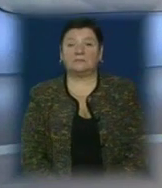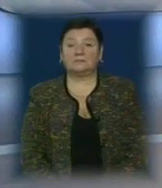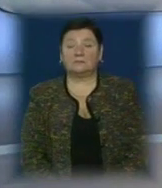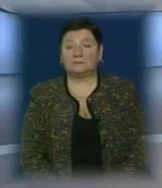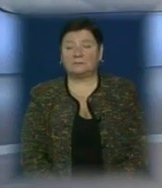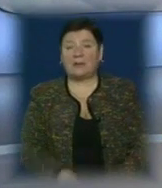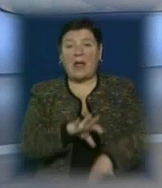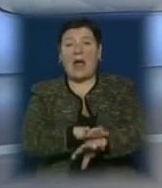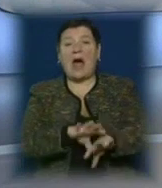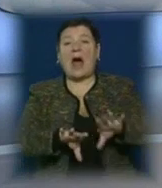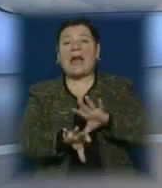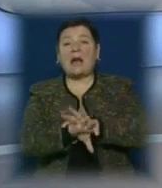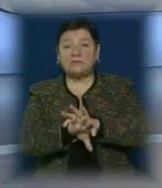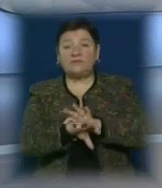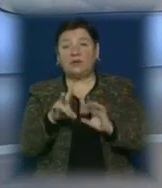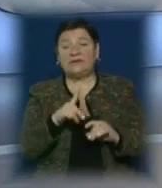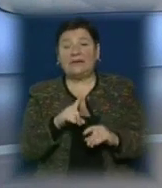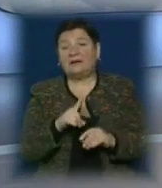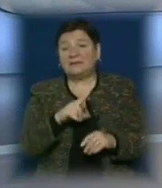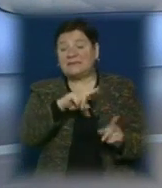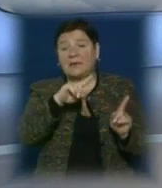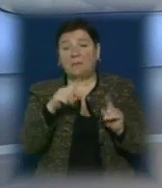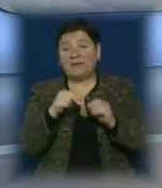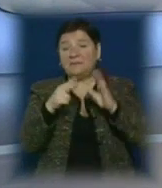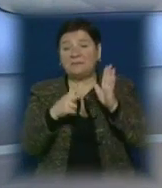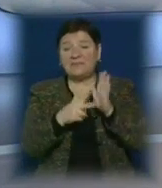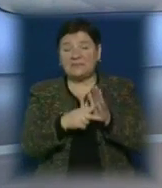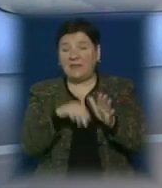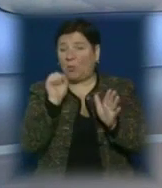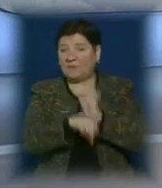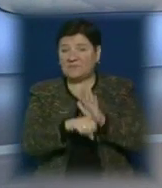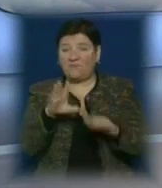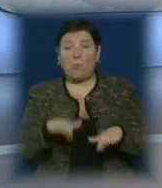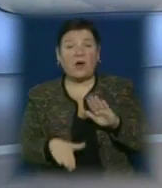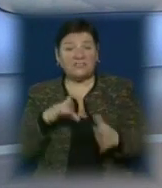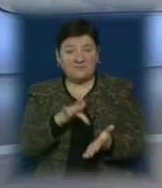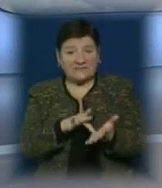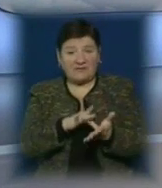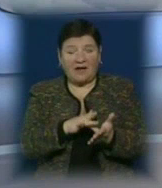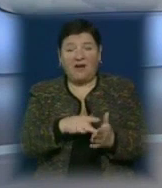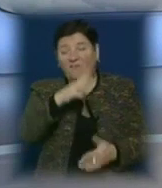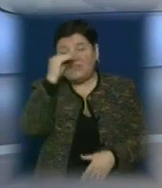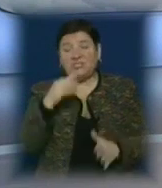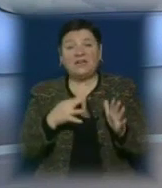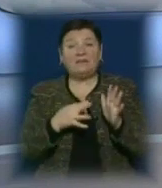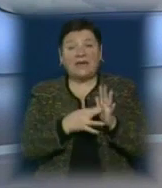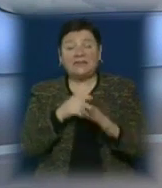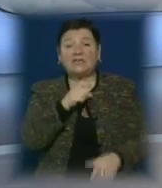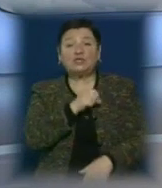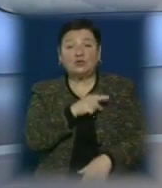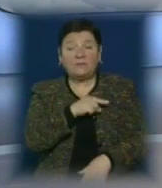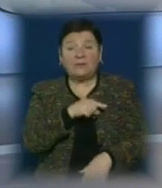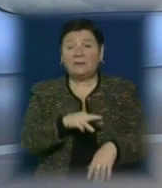Рабство на Закарпатті. Розслідування вбивства 18-річного Рома у Мукачеві в ніч на 9 жовтня вивело